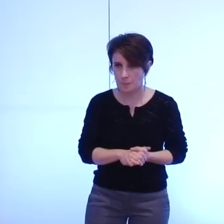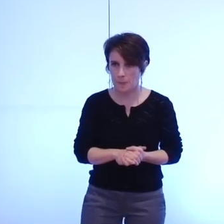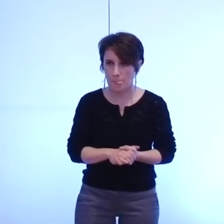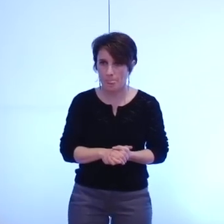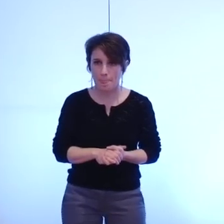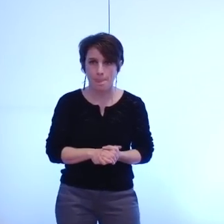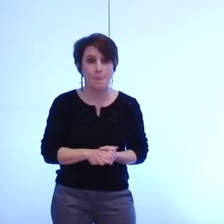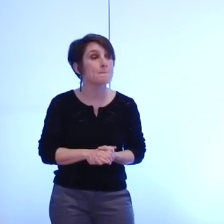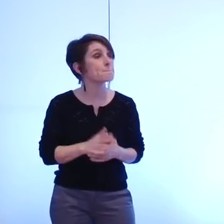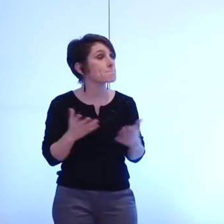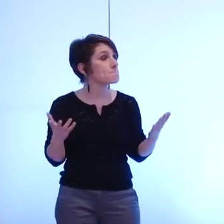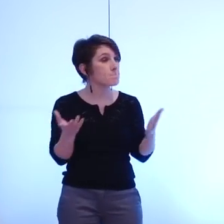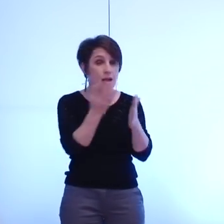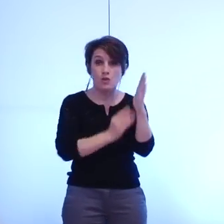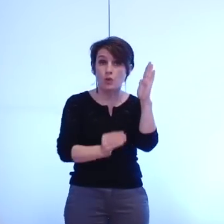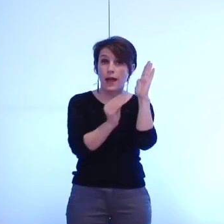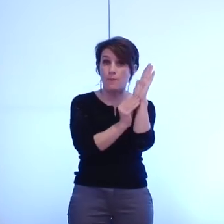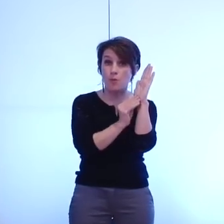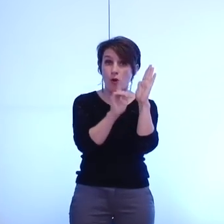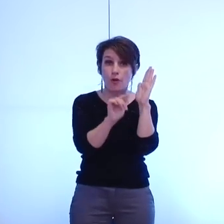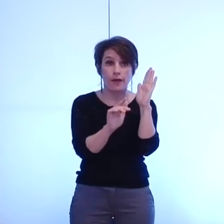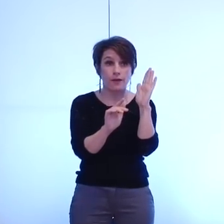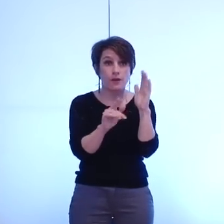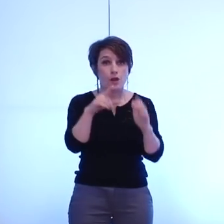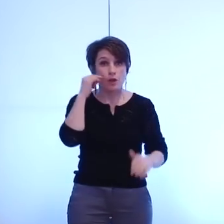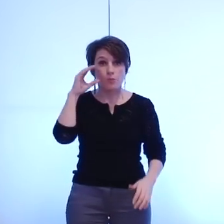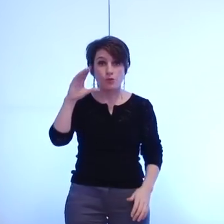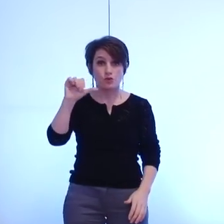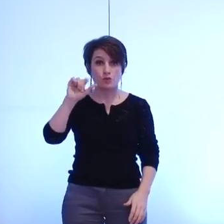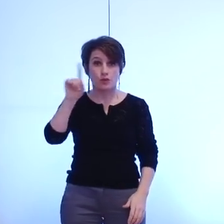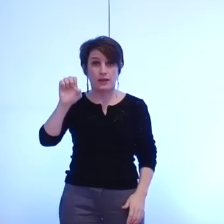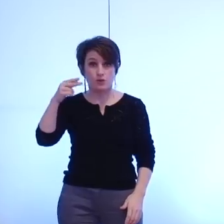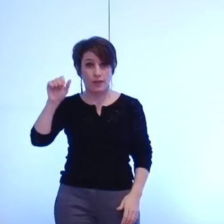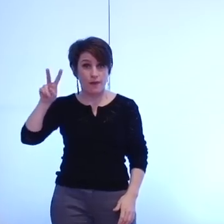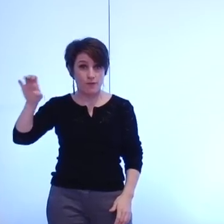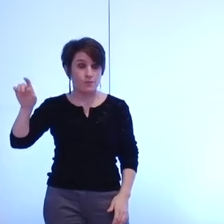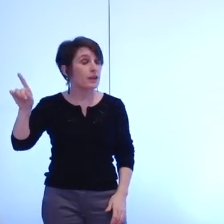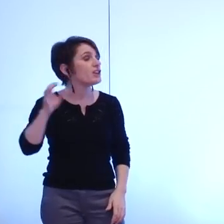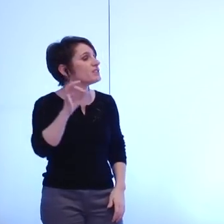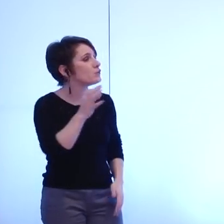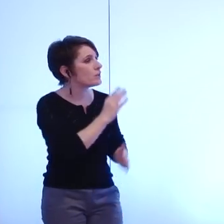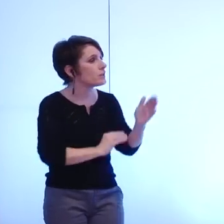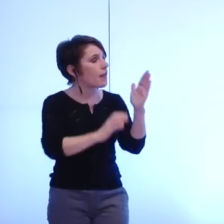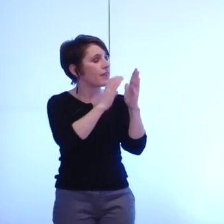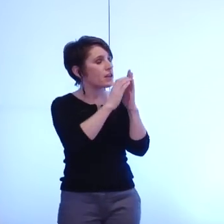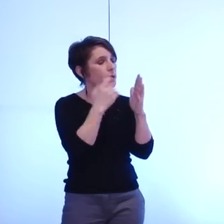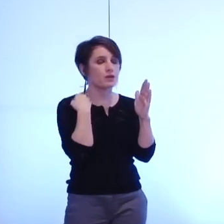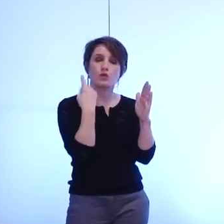un amendement monsieur la délibération numéro 4 effectivement un amendement